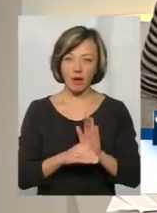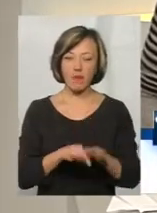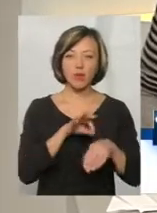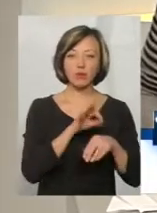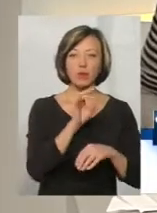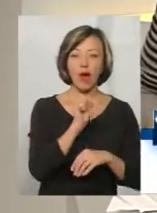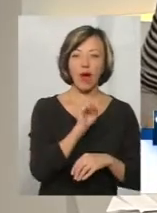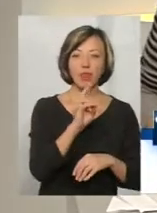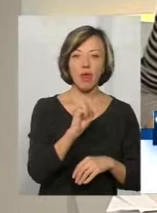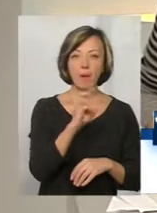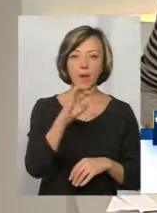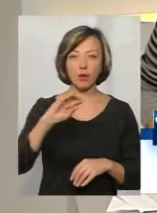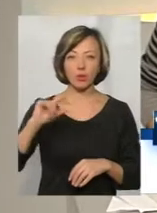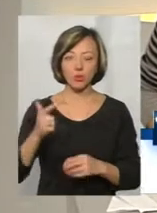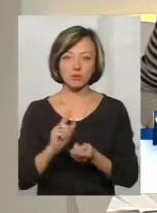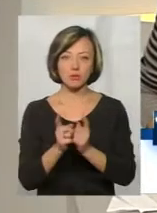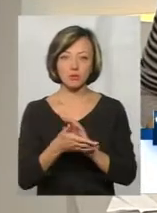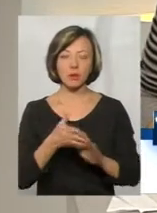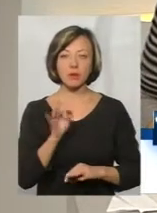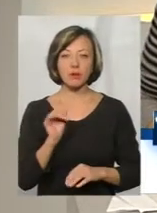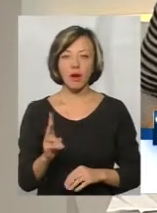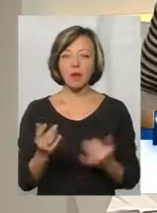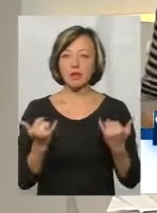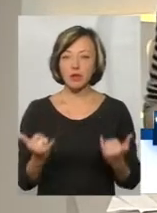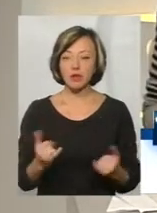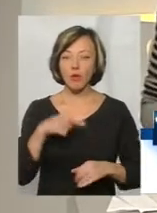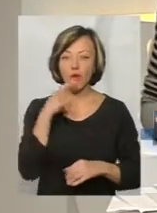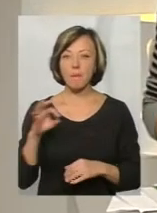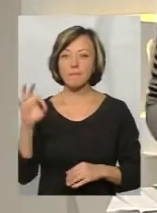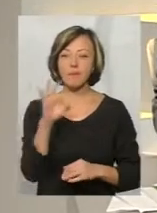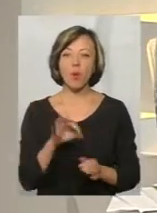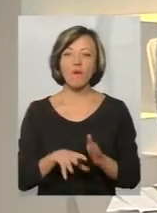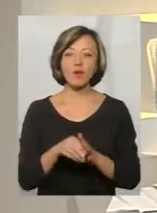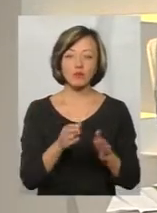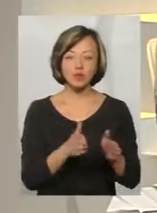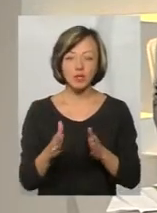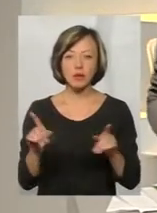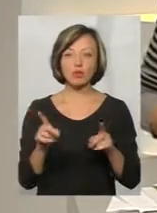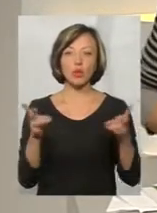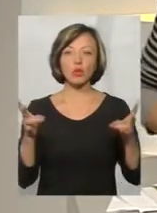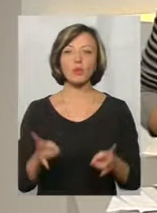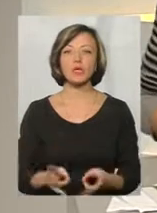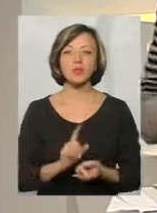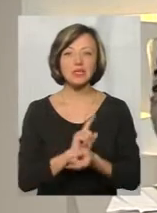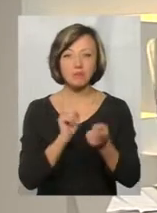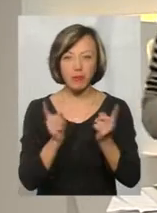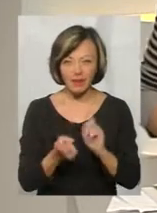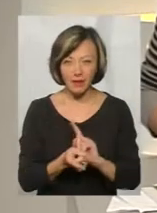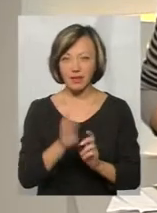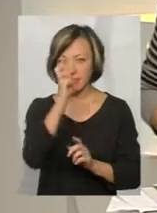жестову мову Ольга Рабак. І нині ми говоримо про виборчу систему, що необхідно змінити в країні, щоб